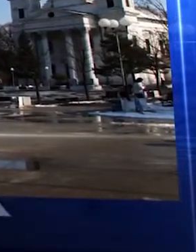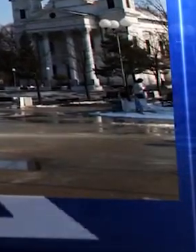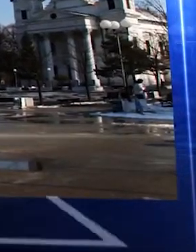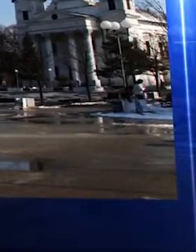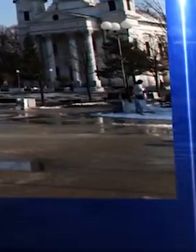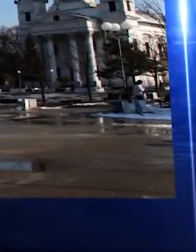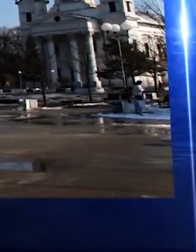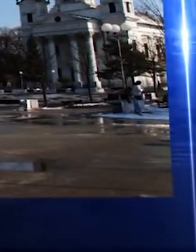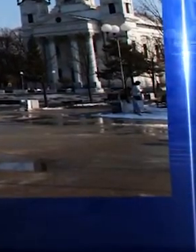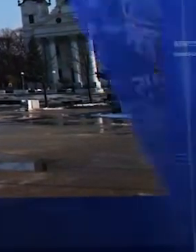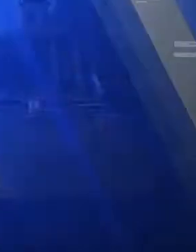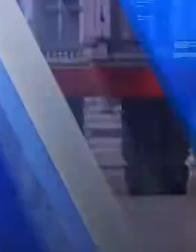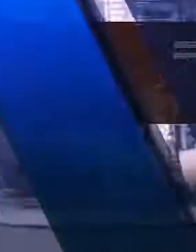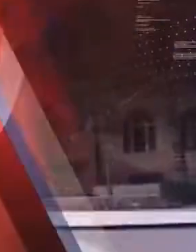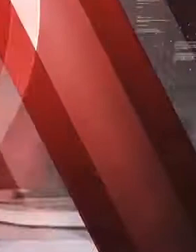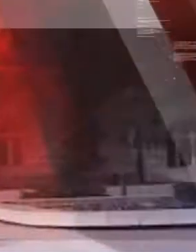Muzika